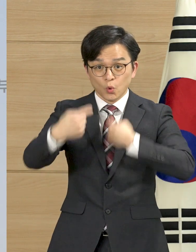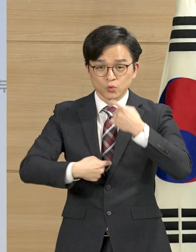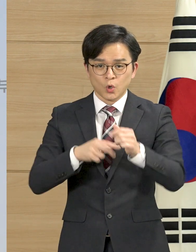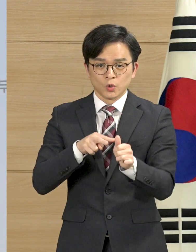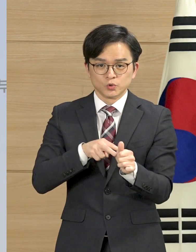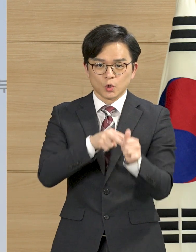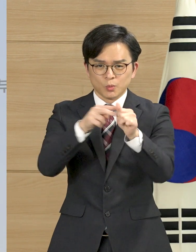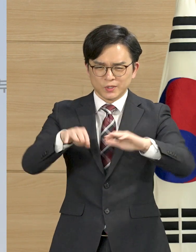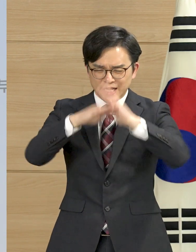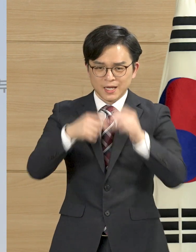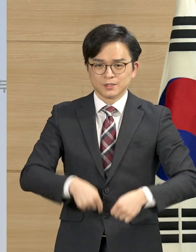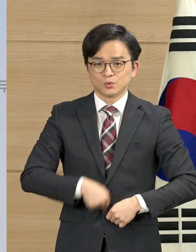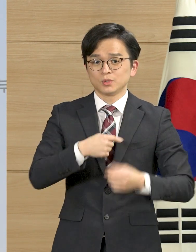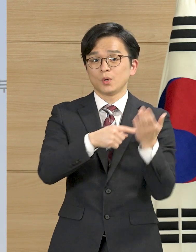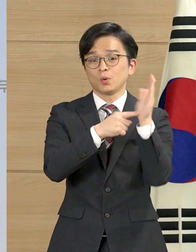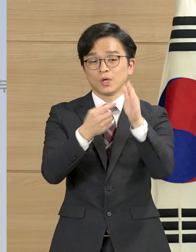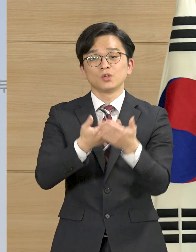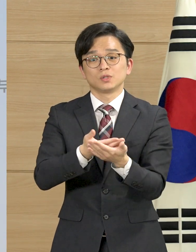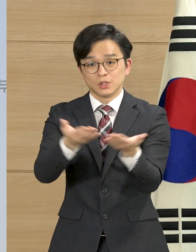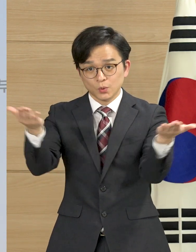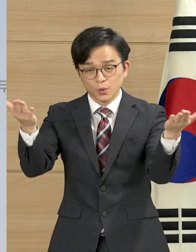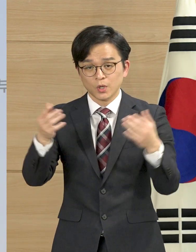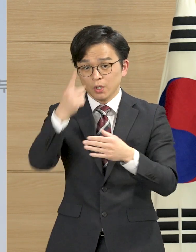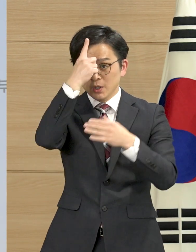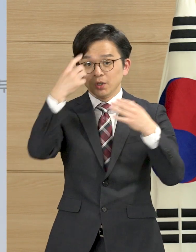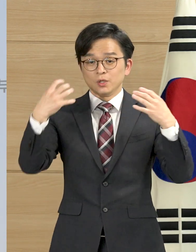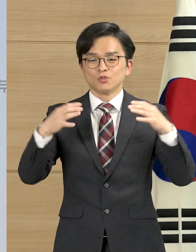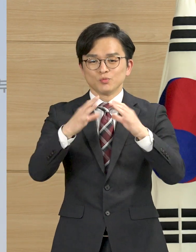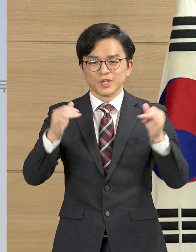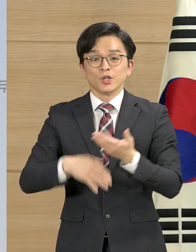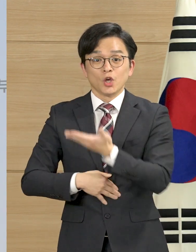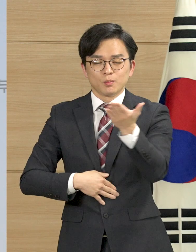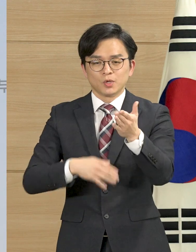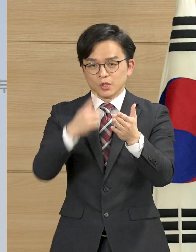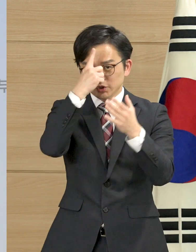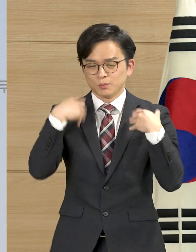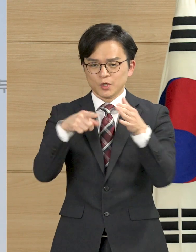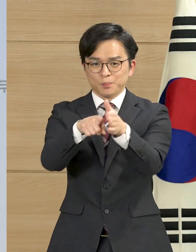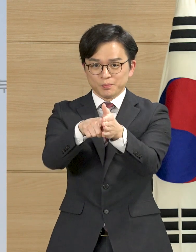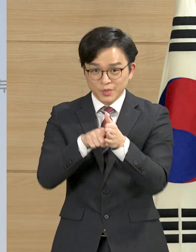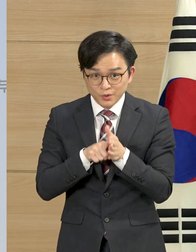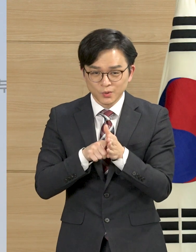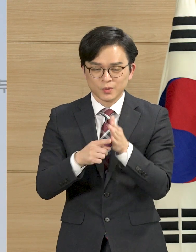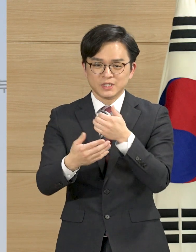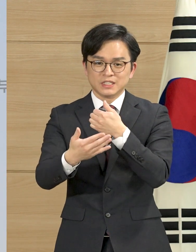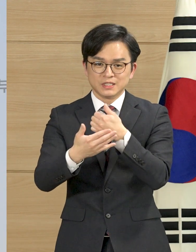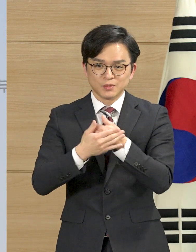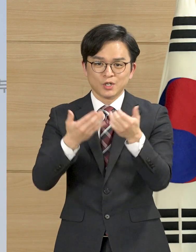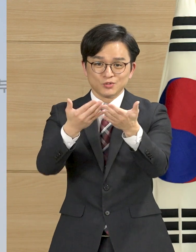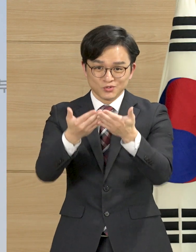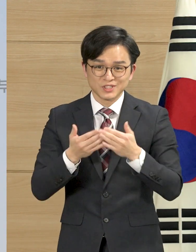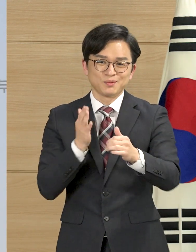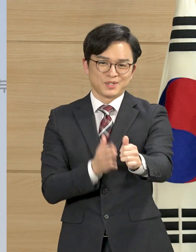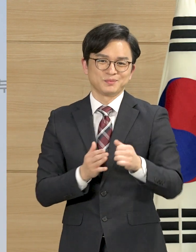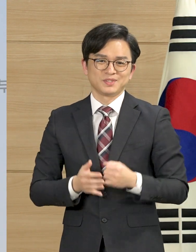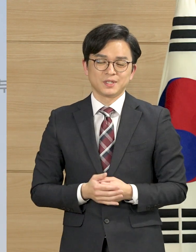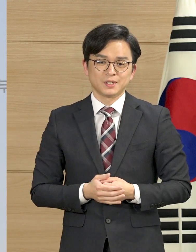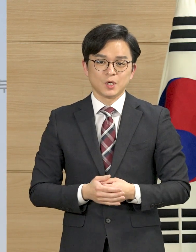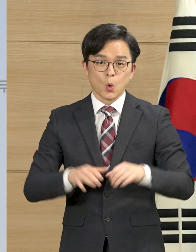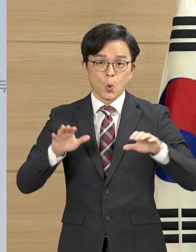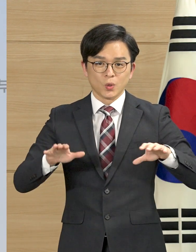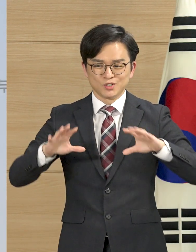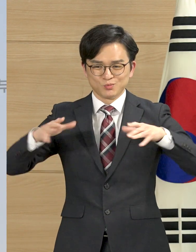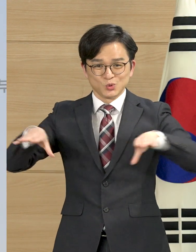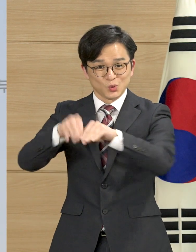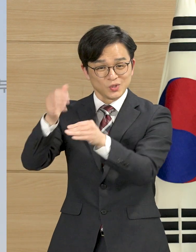정확하게 공개하려고 노력할 것이며 국민 여러분들도 정부를 믿고 힘을 모아주시기 바랍니다. 오늘